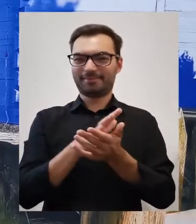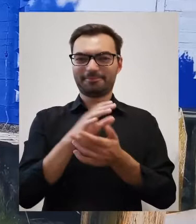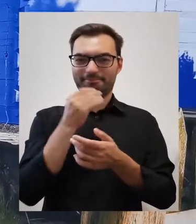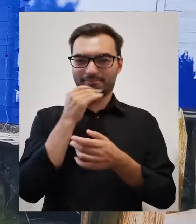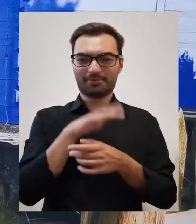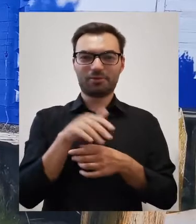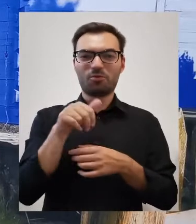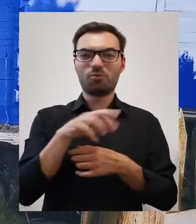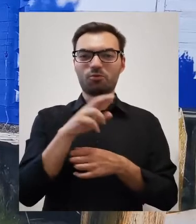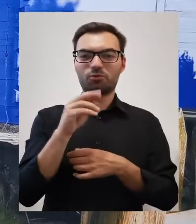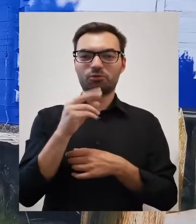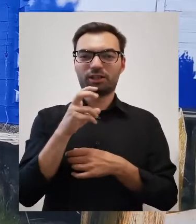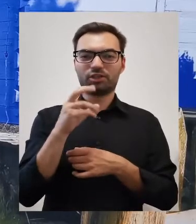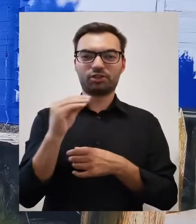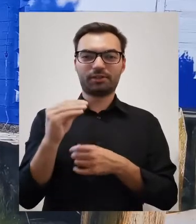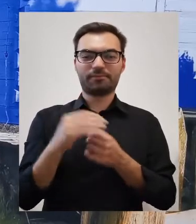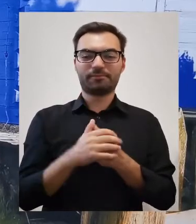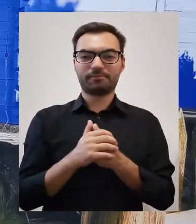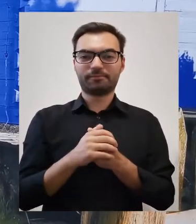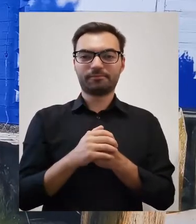związana właśnie z Urzeczem.